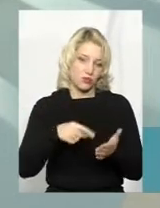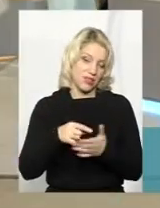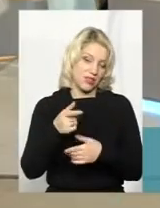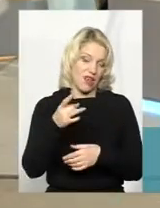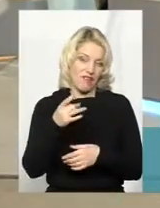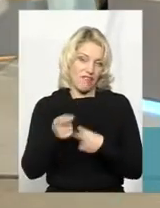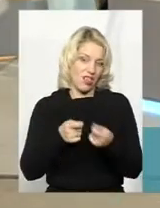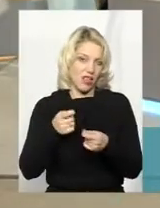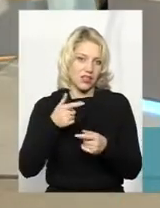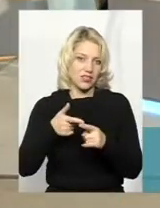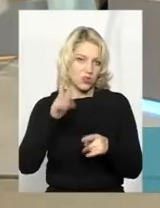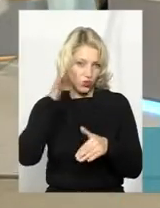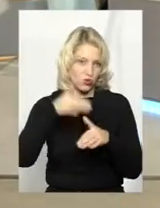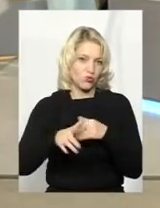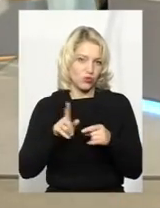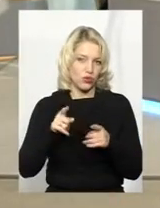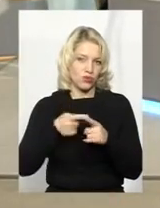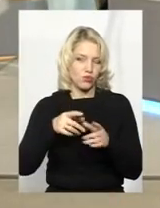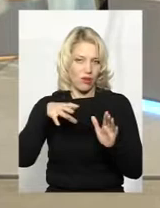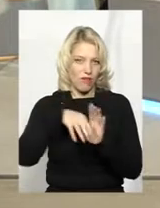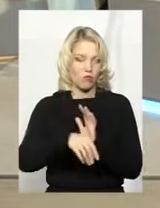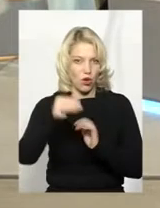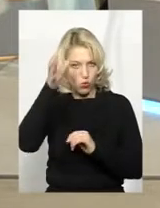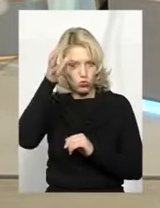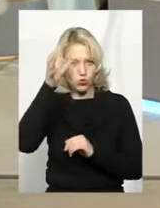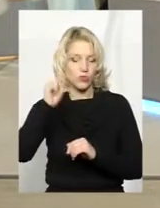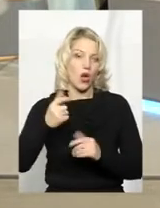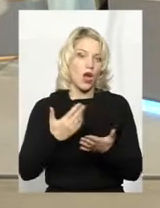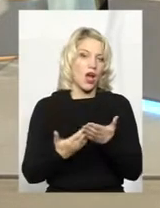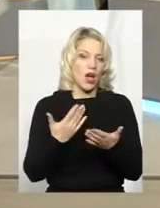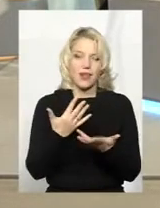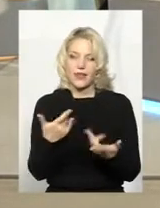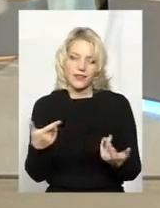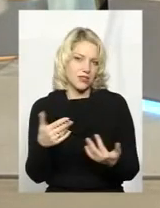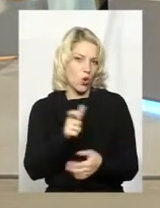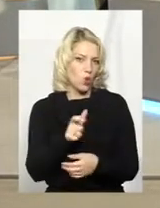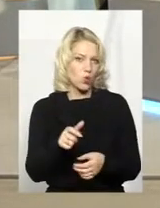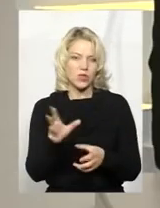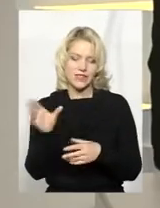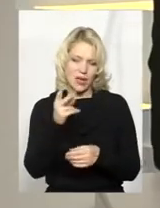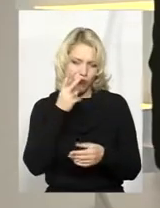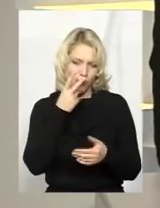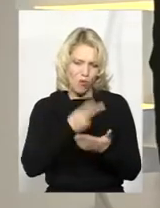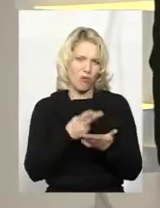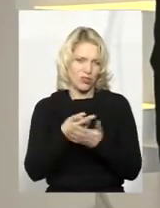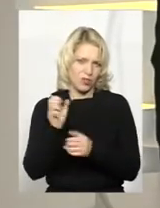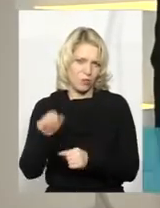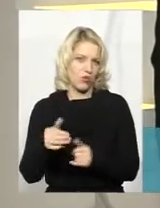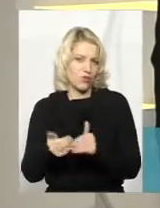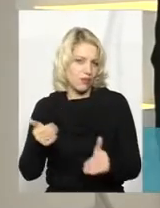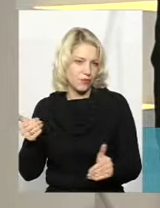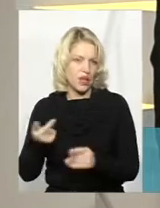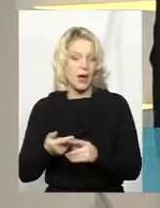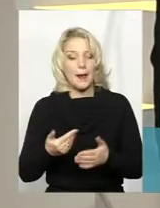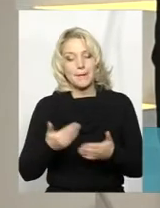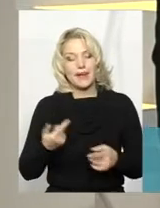буде в рамках розумного. Але ж є різні люди. Тобто, тут все не можна передбачити. ми побачимо, що це. Перед тим, як, наприклад,